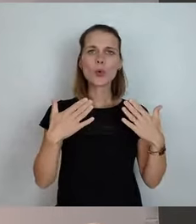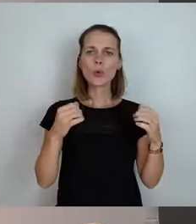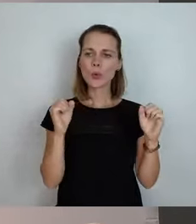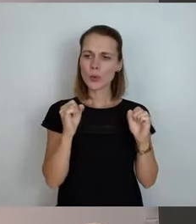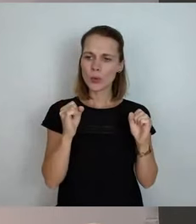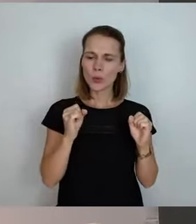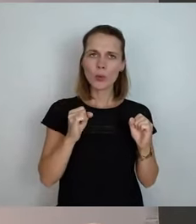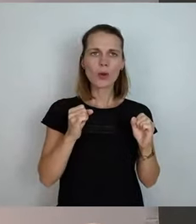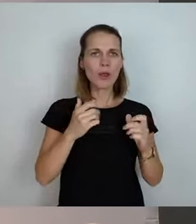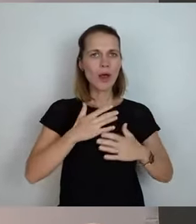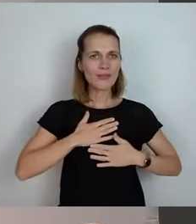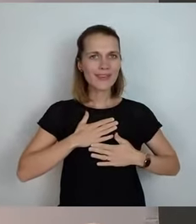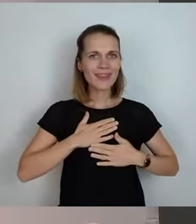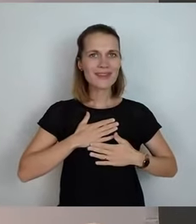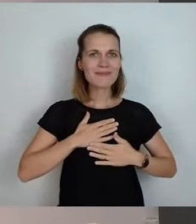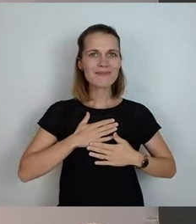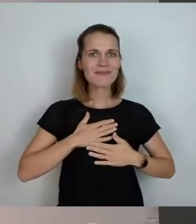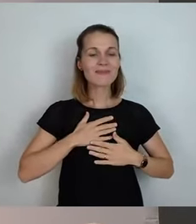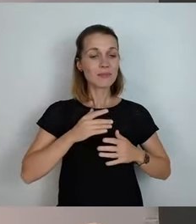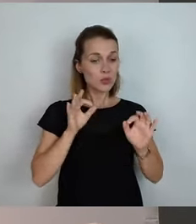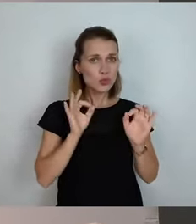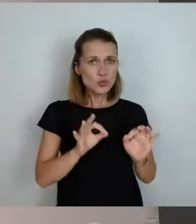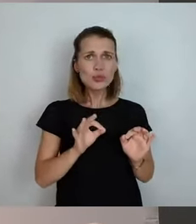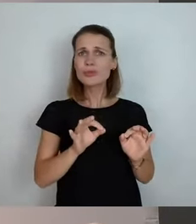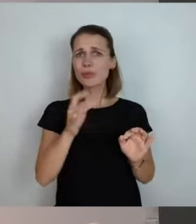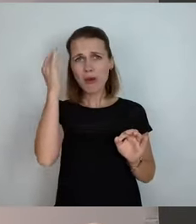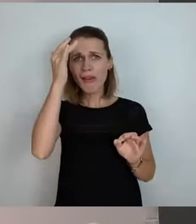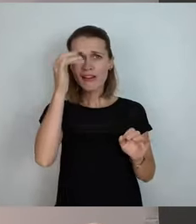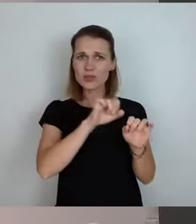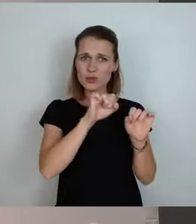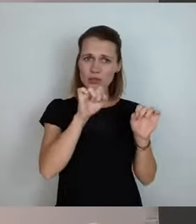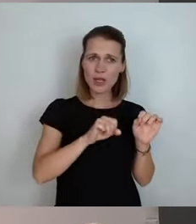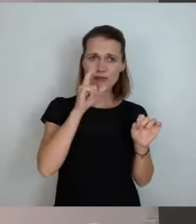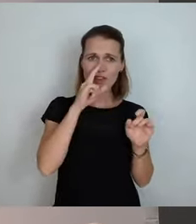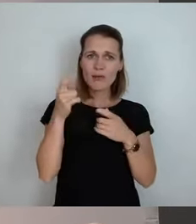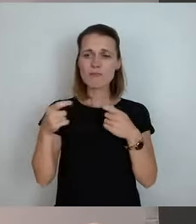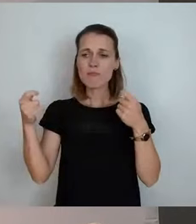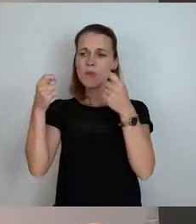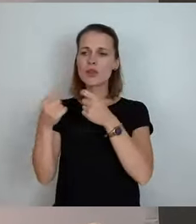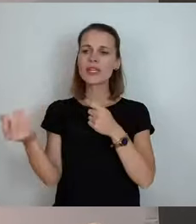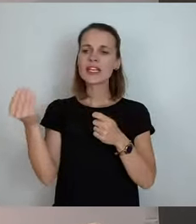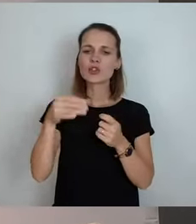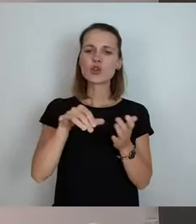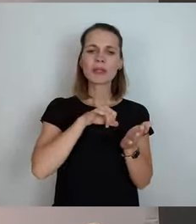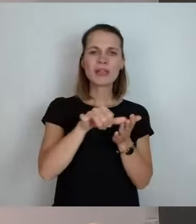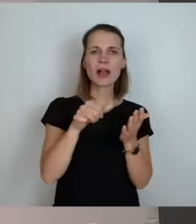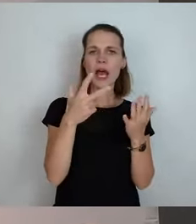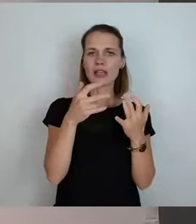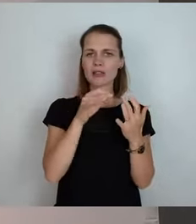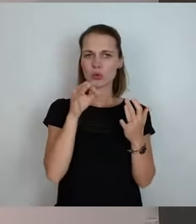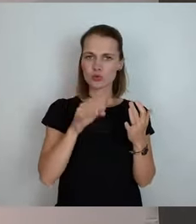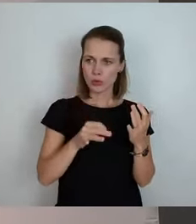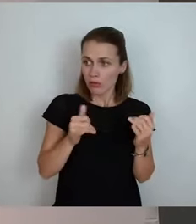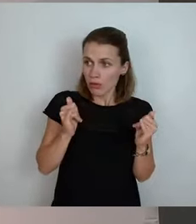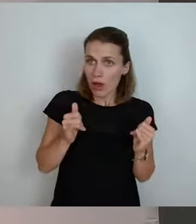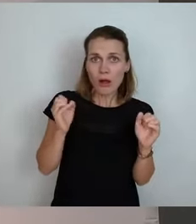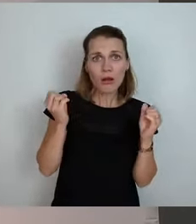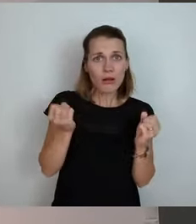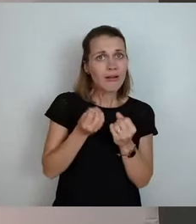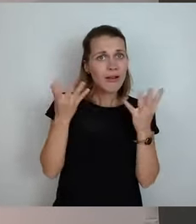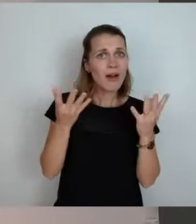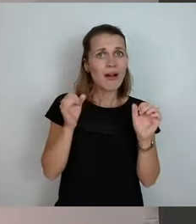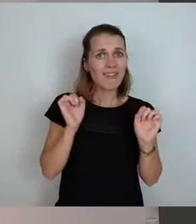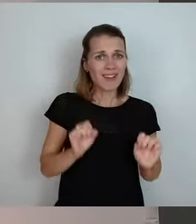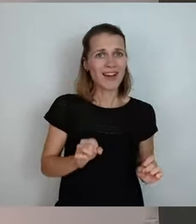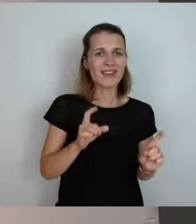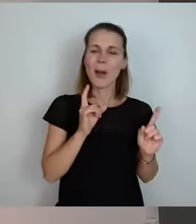Und wenn jetzt der Bund jetzt die 80 Prozent dazu gibt, wenn man das machen kann, warum nicht? Ich finde nur immer, auch da, es ist nicht die